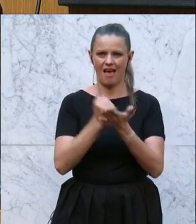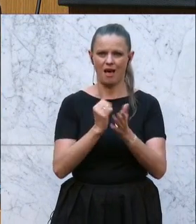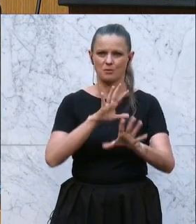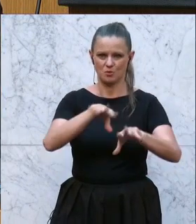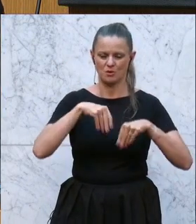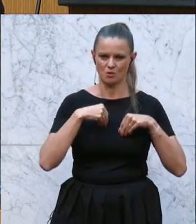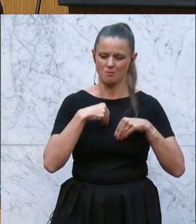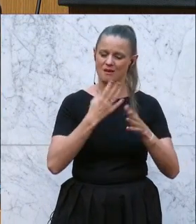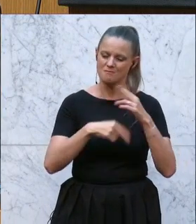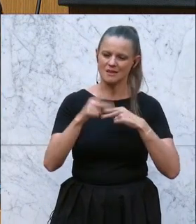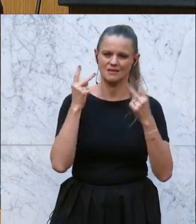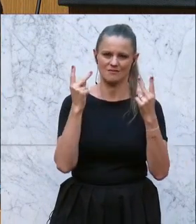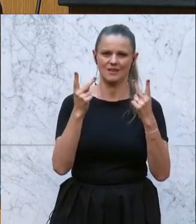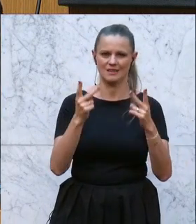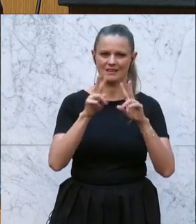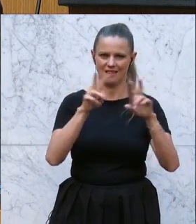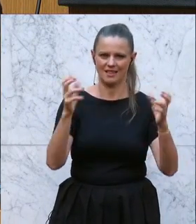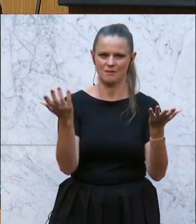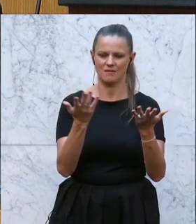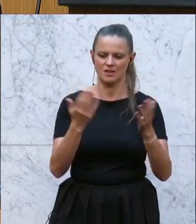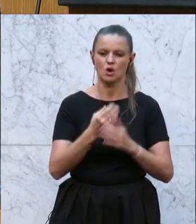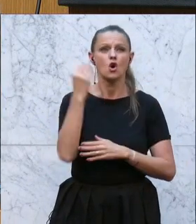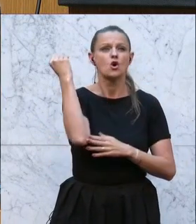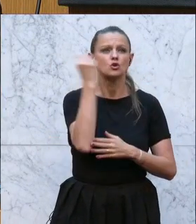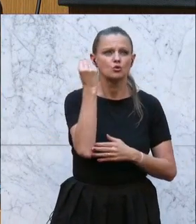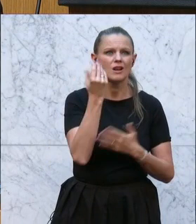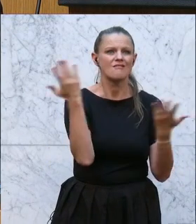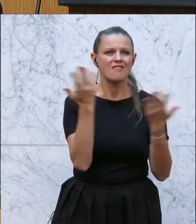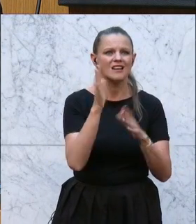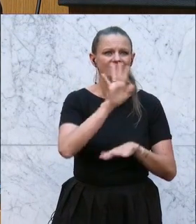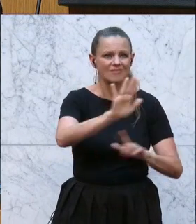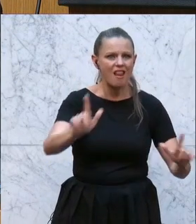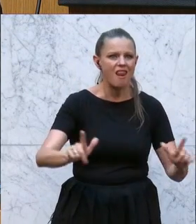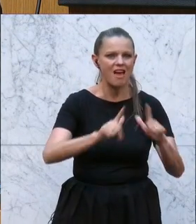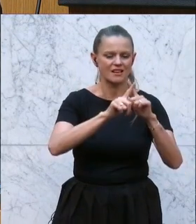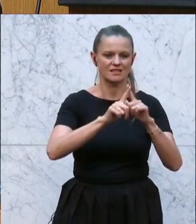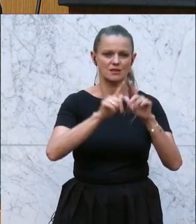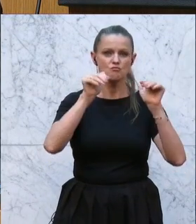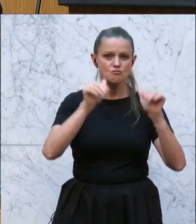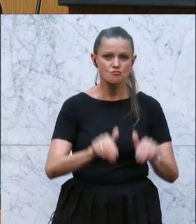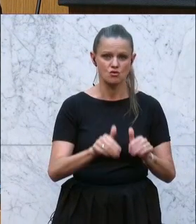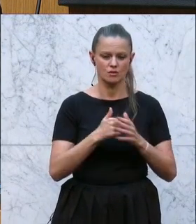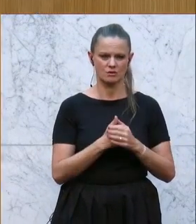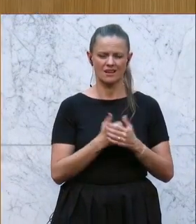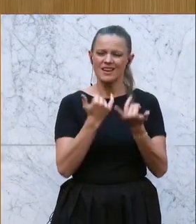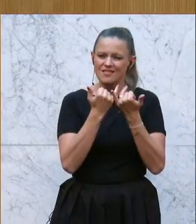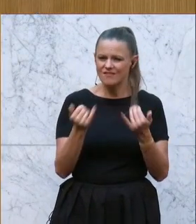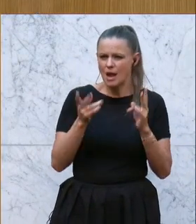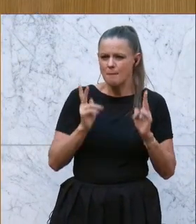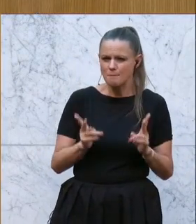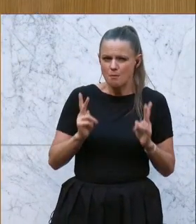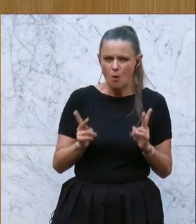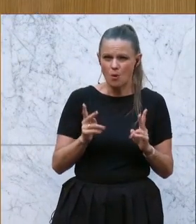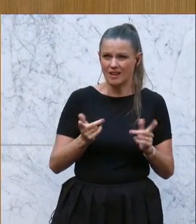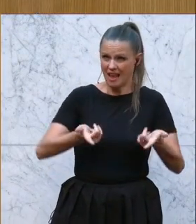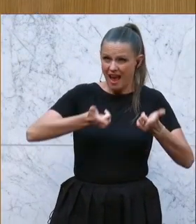zentrale Frage lautet, was muss Schule leisten? Was muss Schule leisten? Wie kann man das, was man